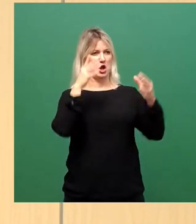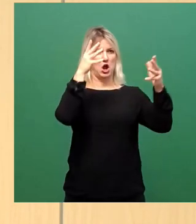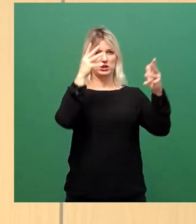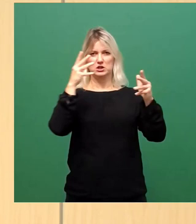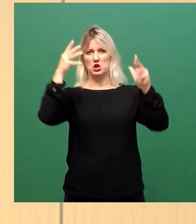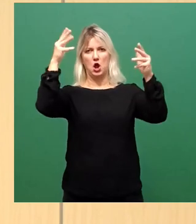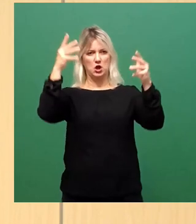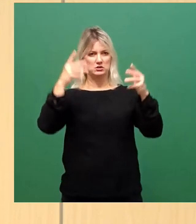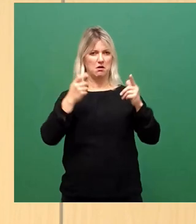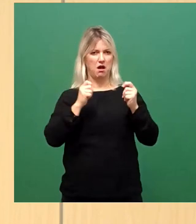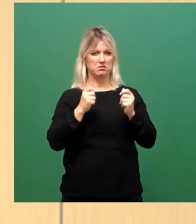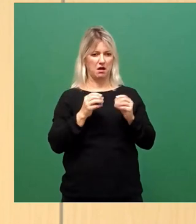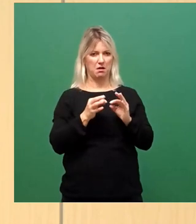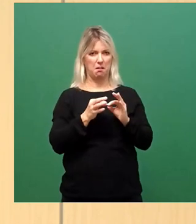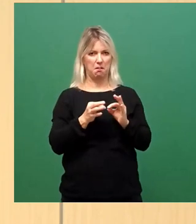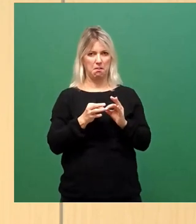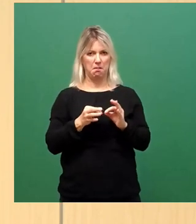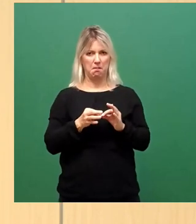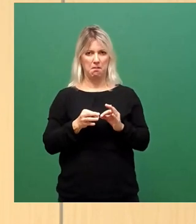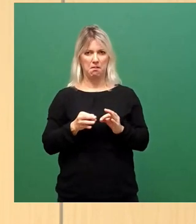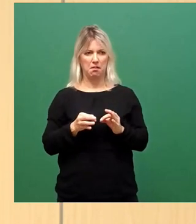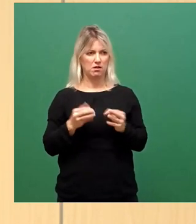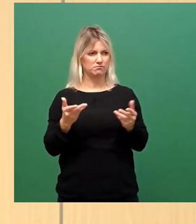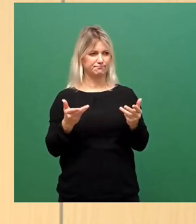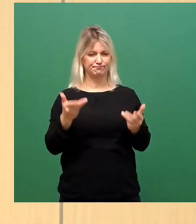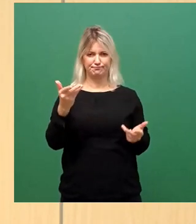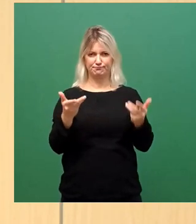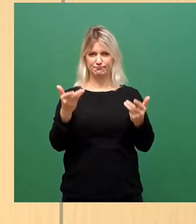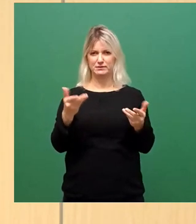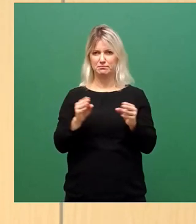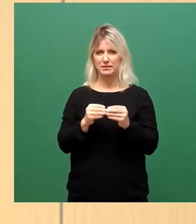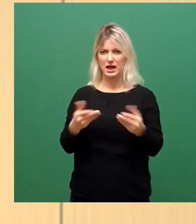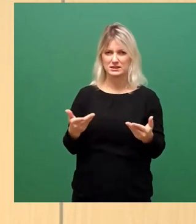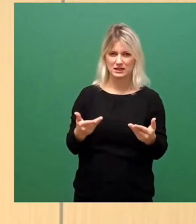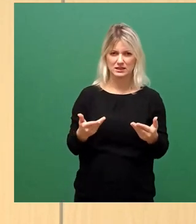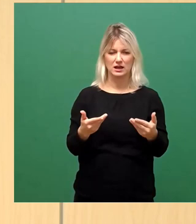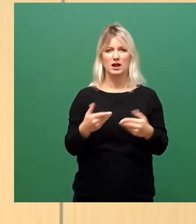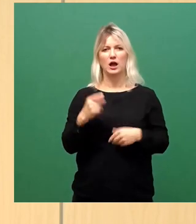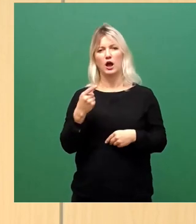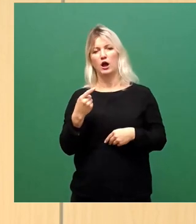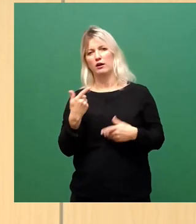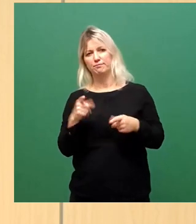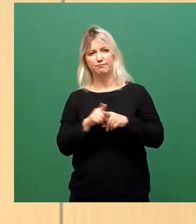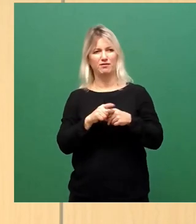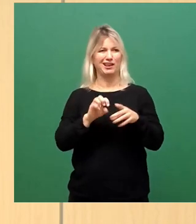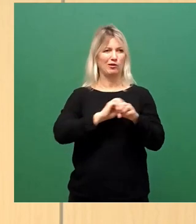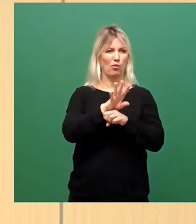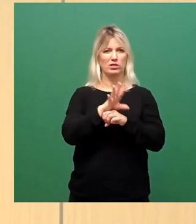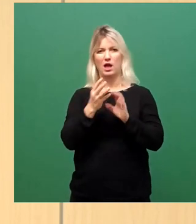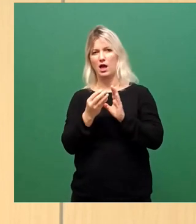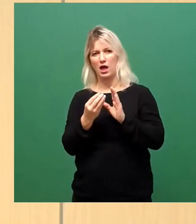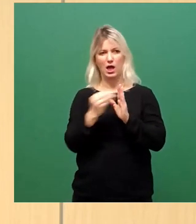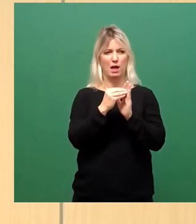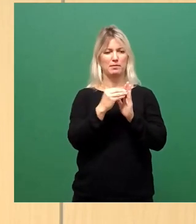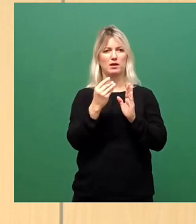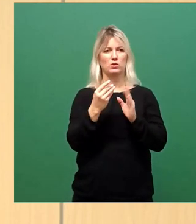hier in Übereinstimmung zu bringen. Ein bisschen Corona-App, ein bisschen schärfere oder bessere Masken, eben nicht